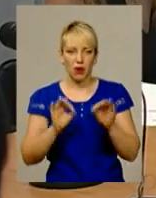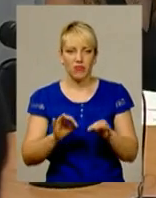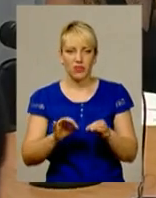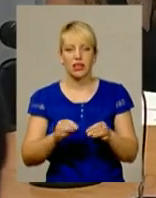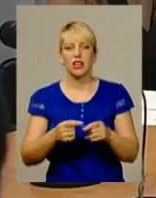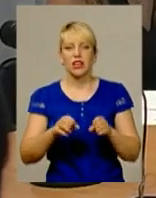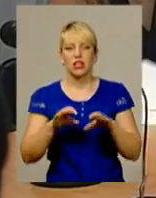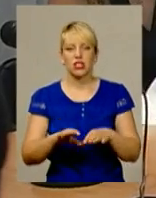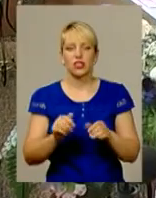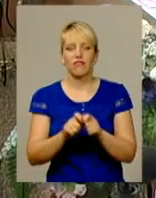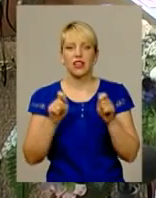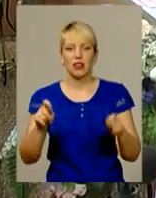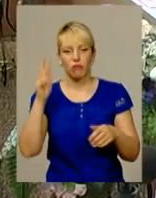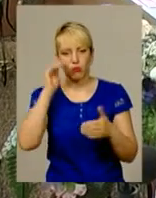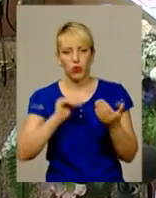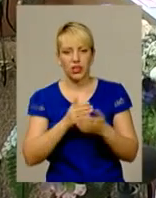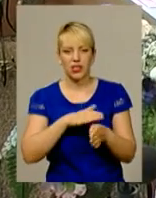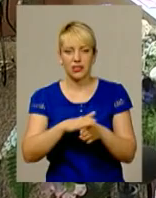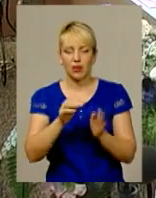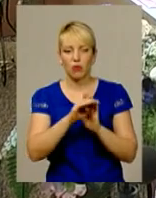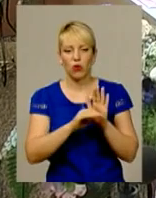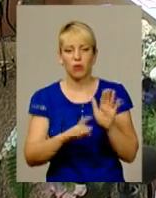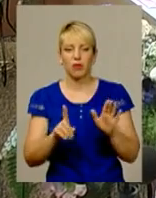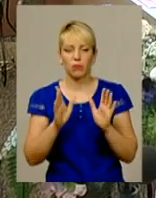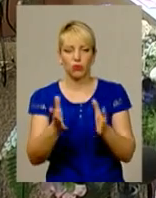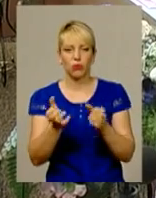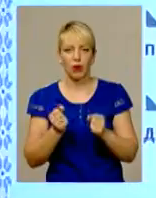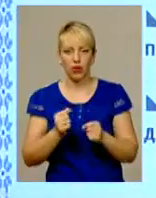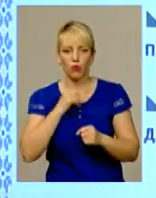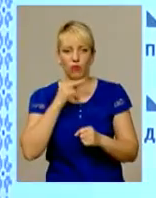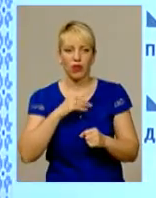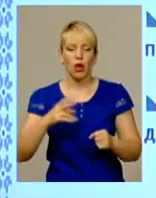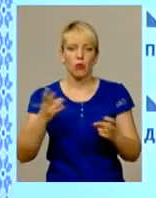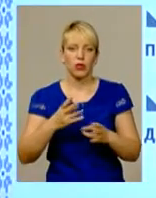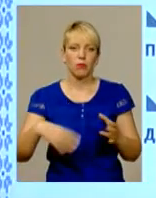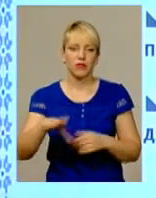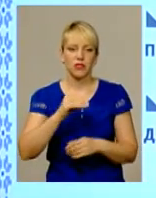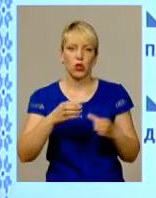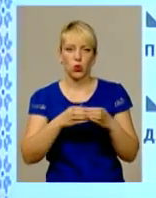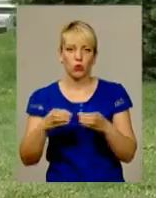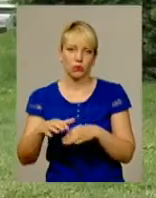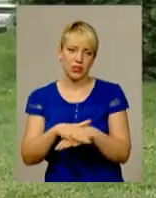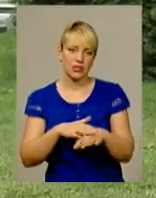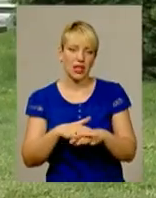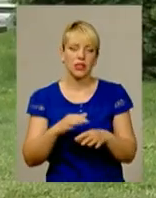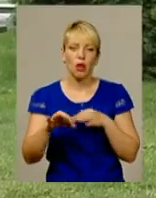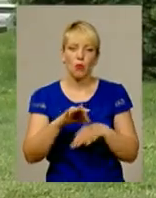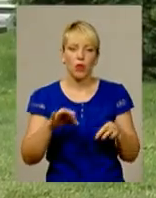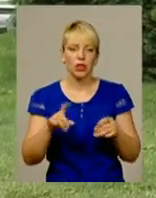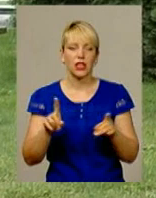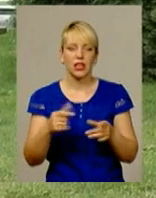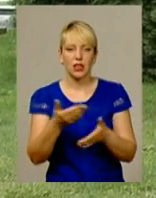відкритість у політиці та реалізацію програм, які братимуть до уваги потреби всіх груп населення. Проєкт, який сьогодні нам